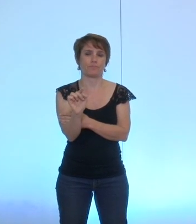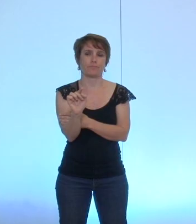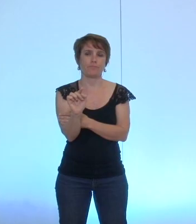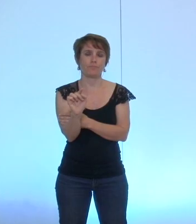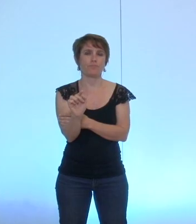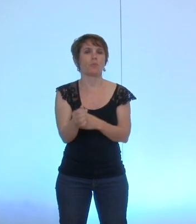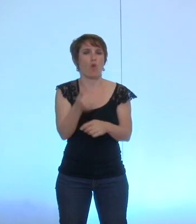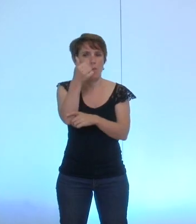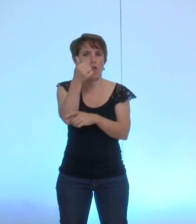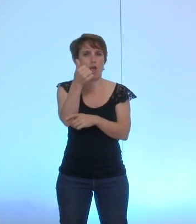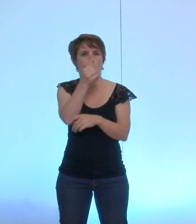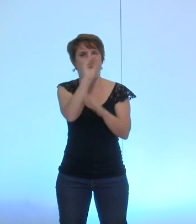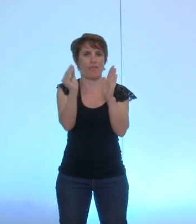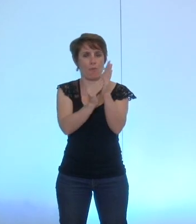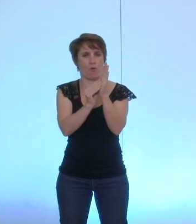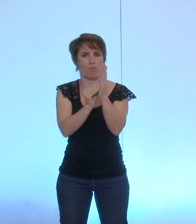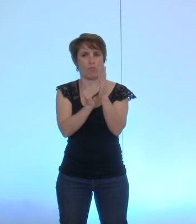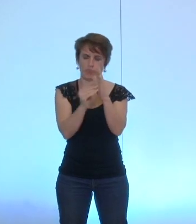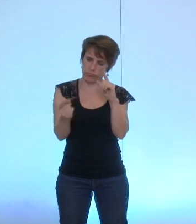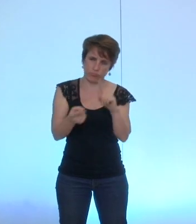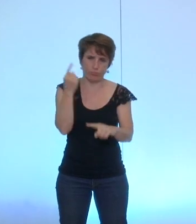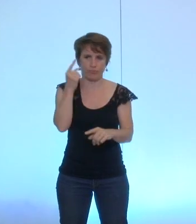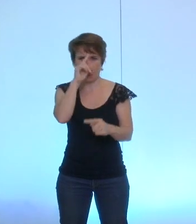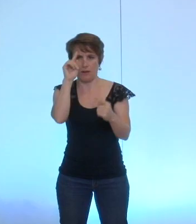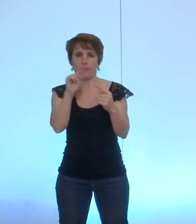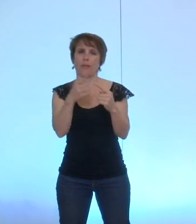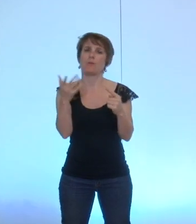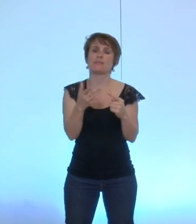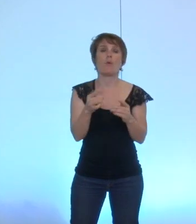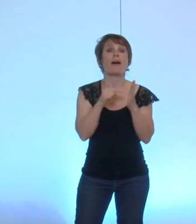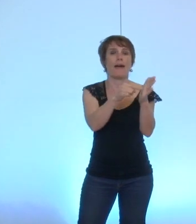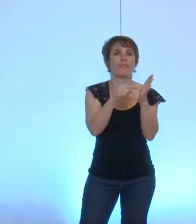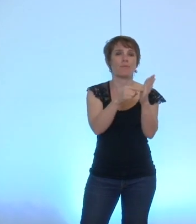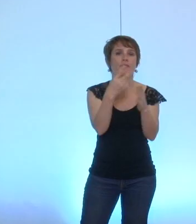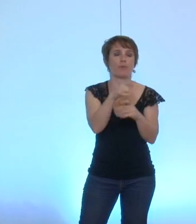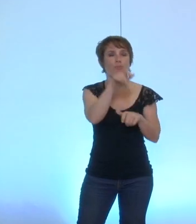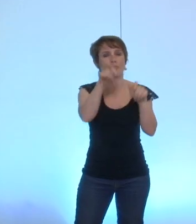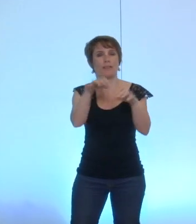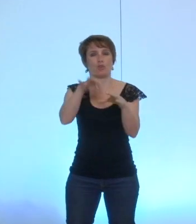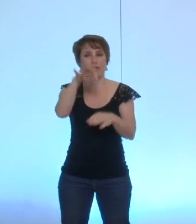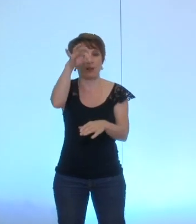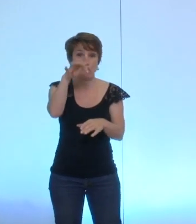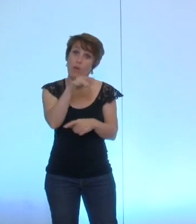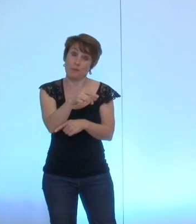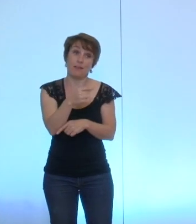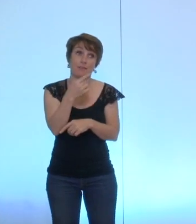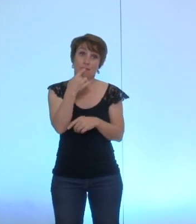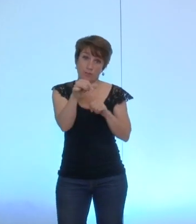les indemnités des élus correspondent à un exercice effectif du mandat.